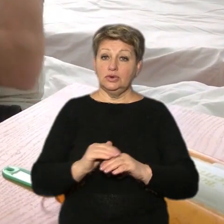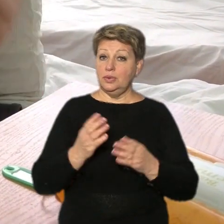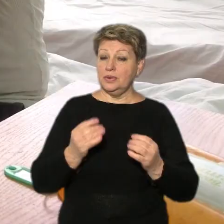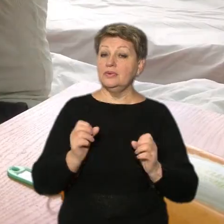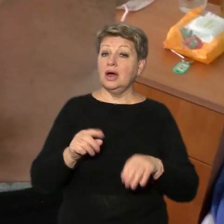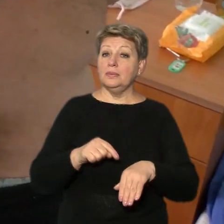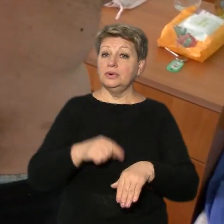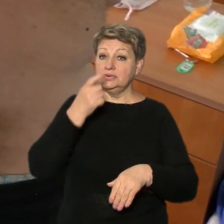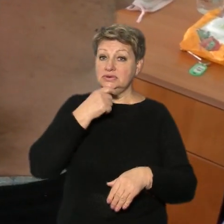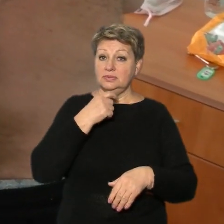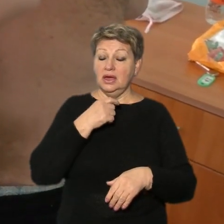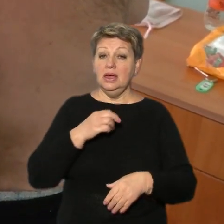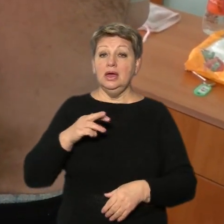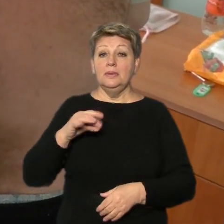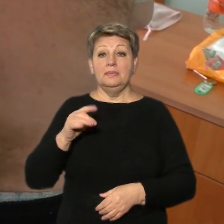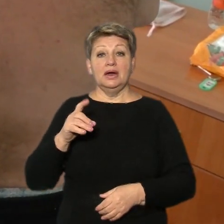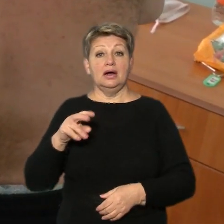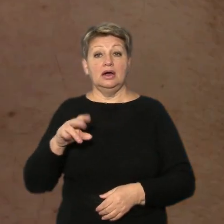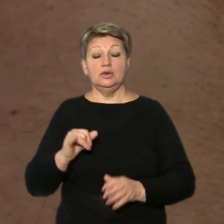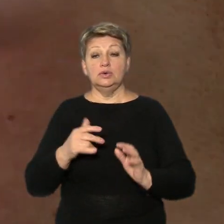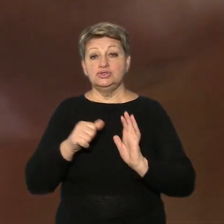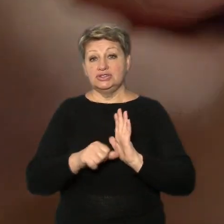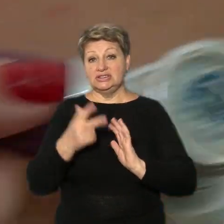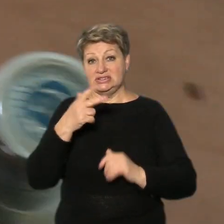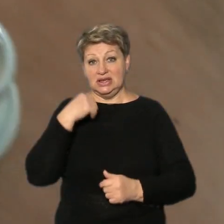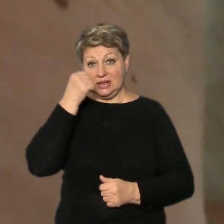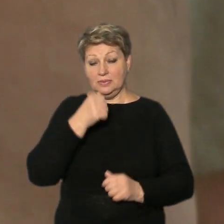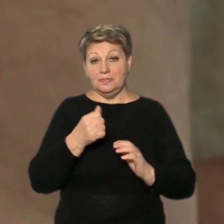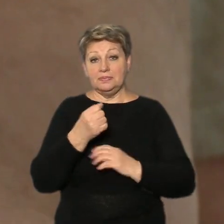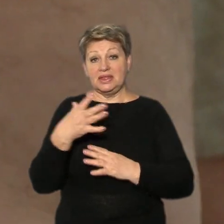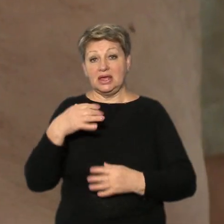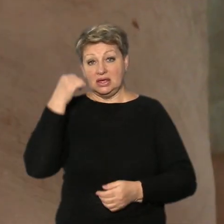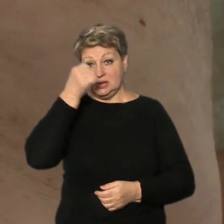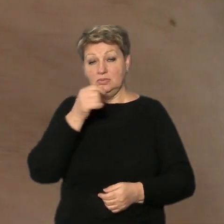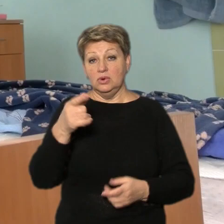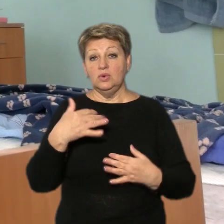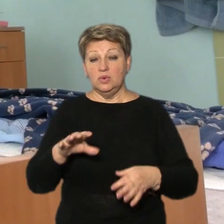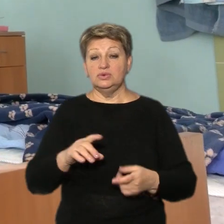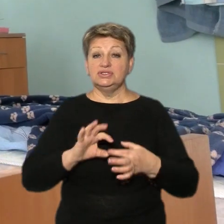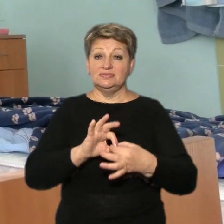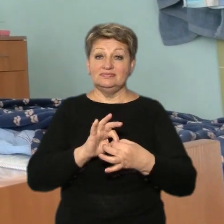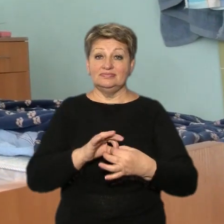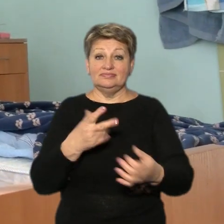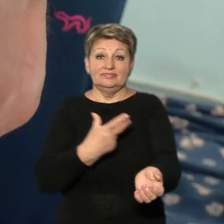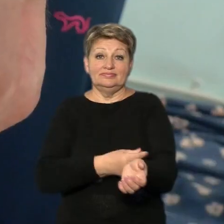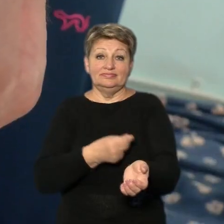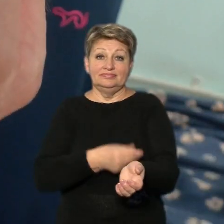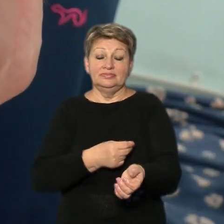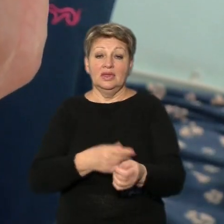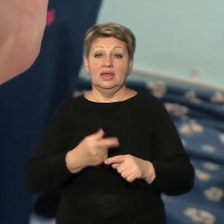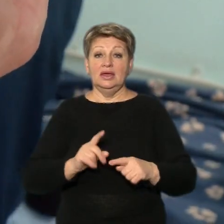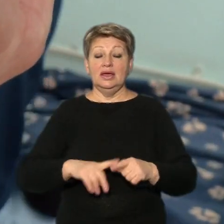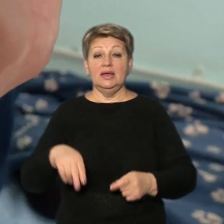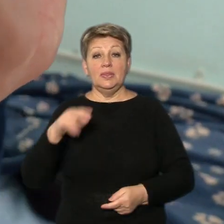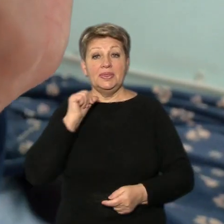Це нормально. Пану Михайлу 63 роки, 15 із яких він залежить від інсуліну. В чоловіка цукровий діабет другого